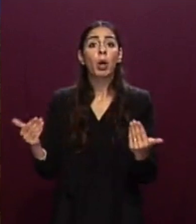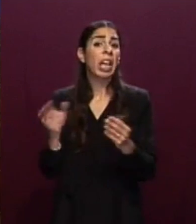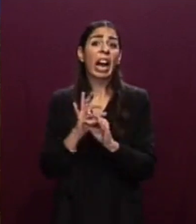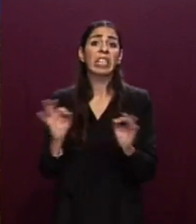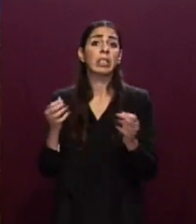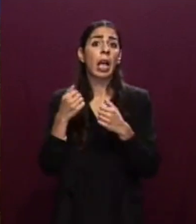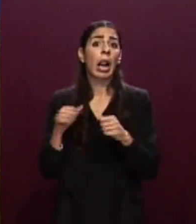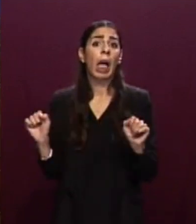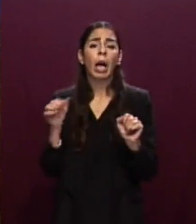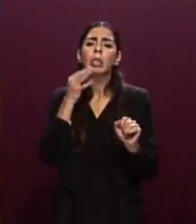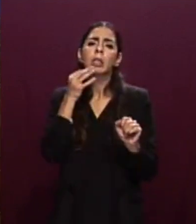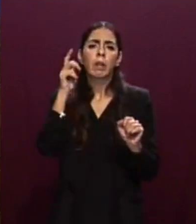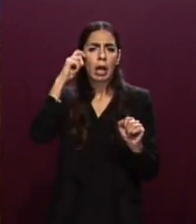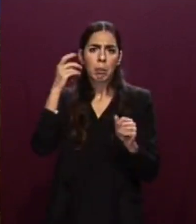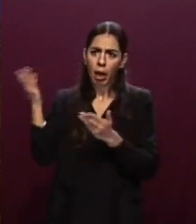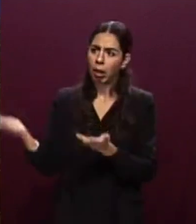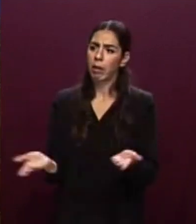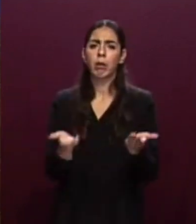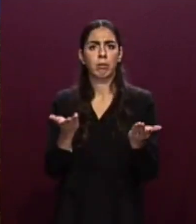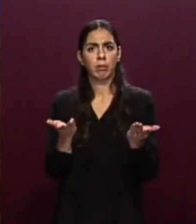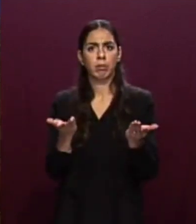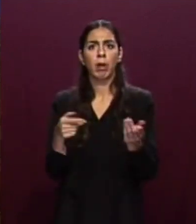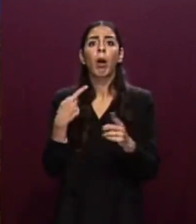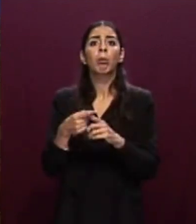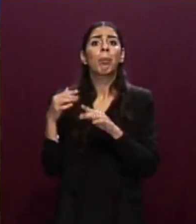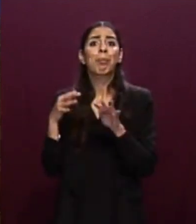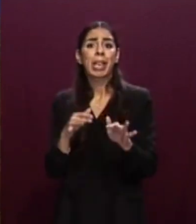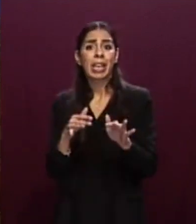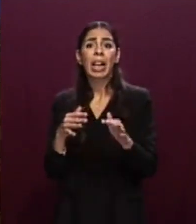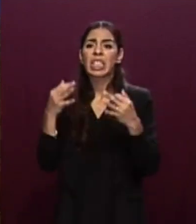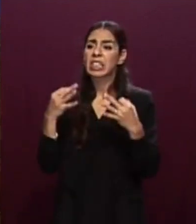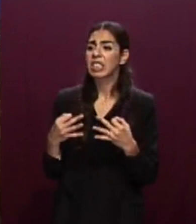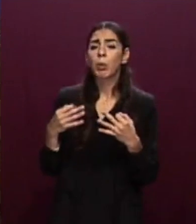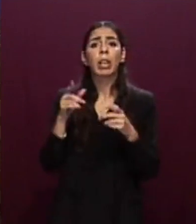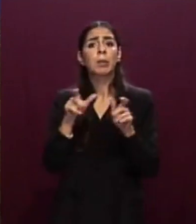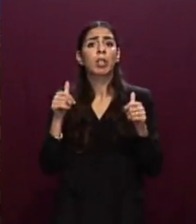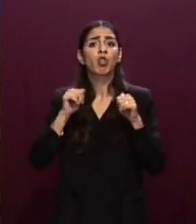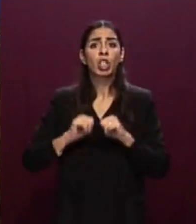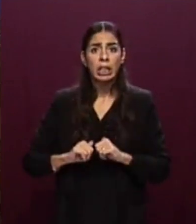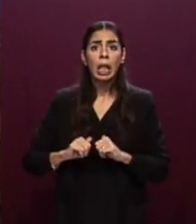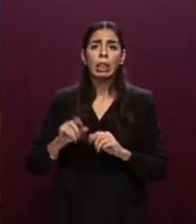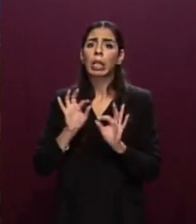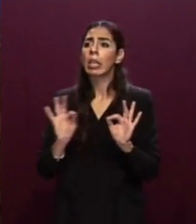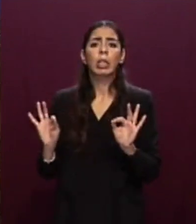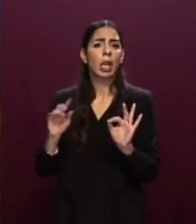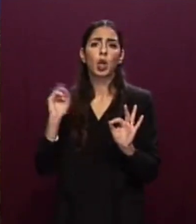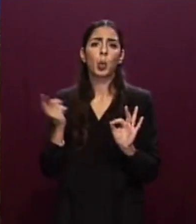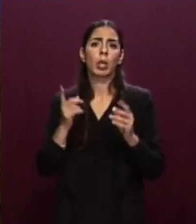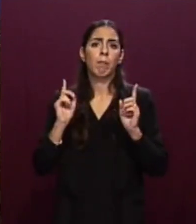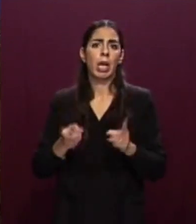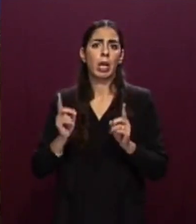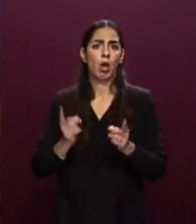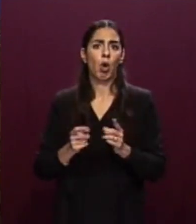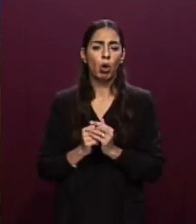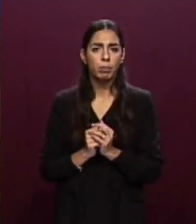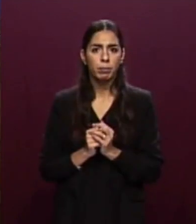repentaglio l'incolumità dei migranti e la sicurezza dei cittadini dei Paesi di destinazione dei flussi. È bene sottolinearlo, non